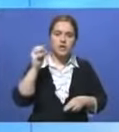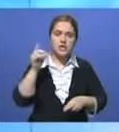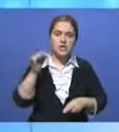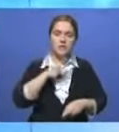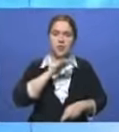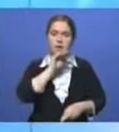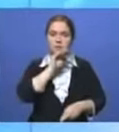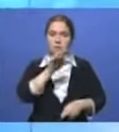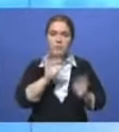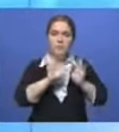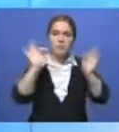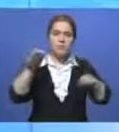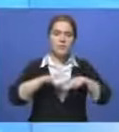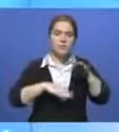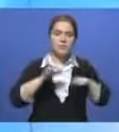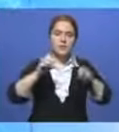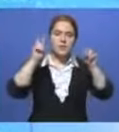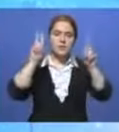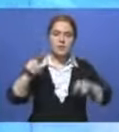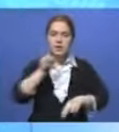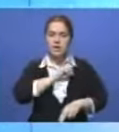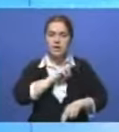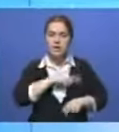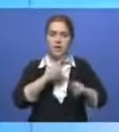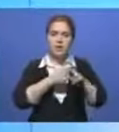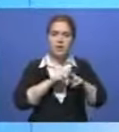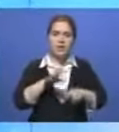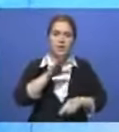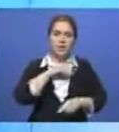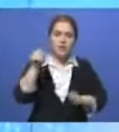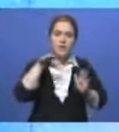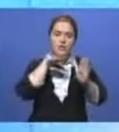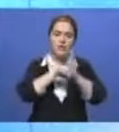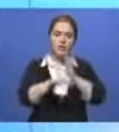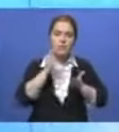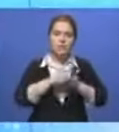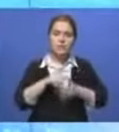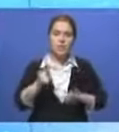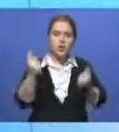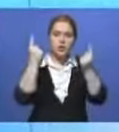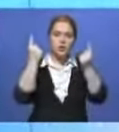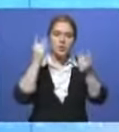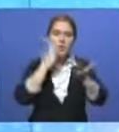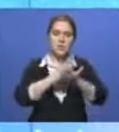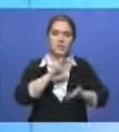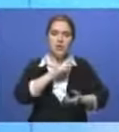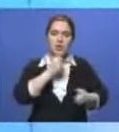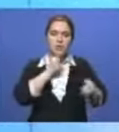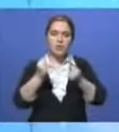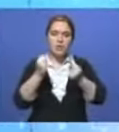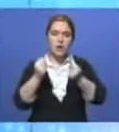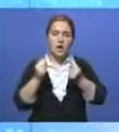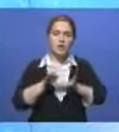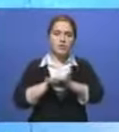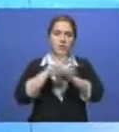был профессионалом, специалистом, авторитетным руководителем значимой фигуры, внесшей огромный вклад в укрепление дружественных